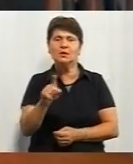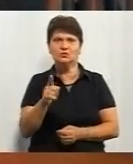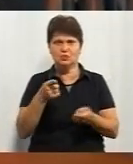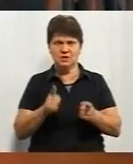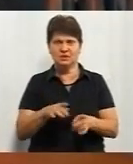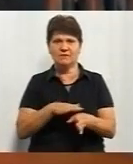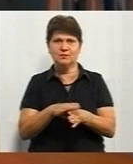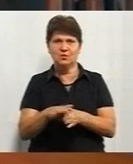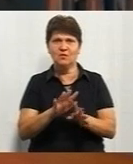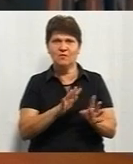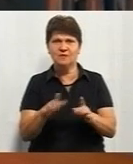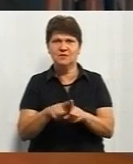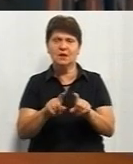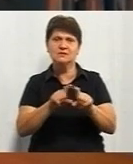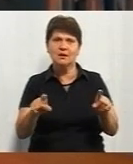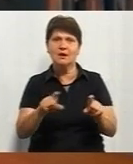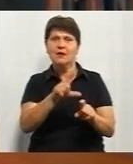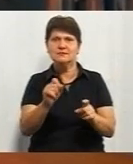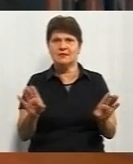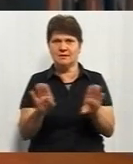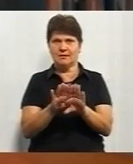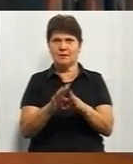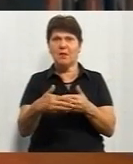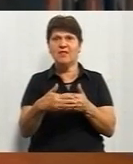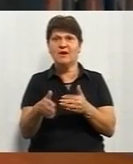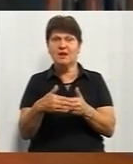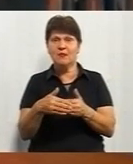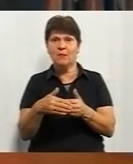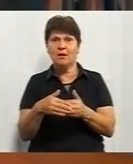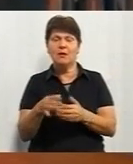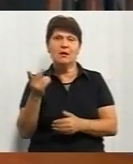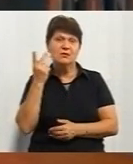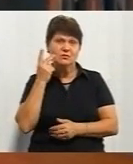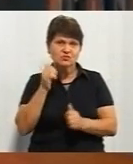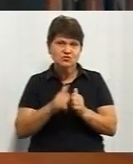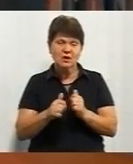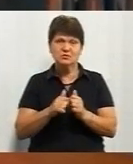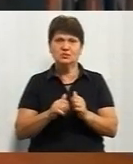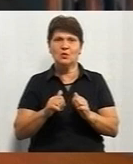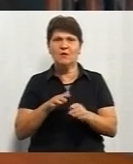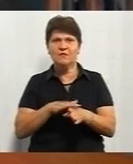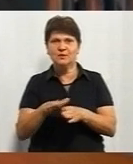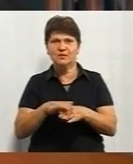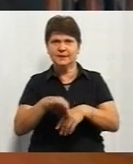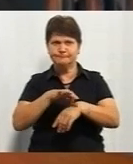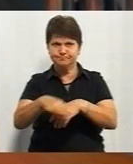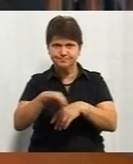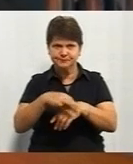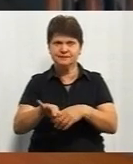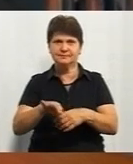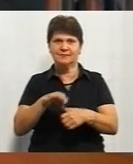відбувається в таких закладах за зачиненими дверима. Тобто часто дійсно відбувається і катування,